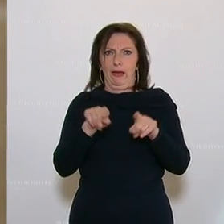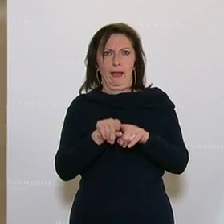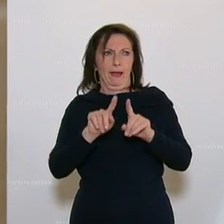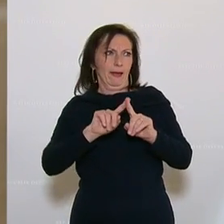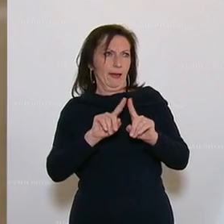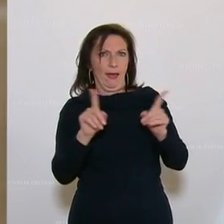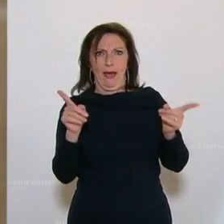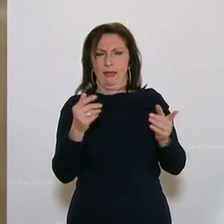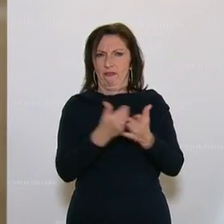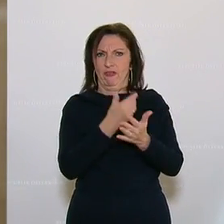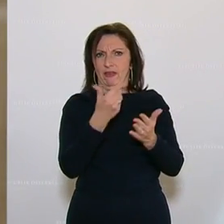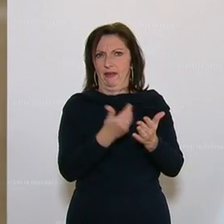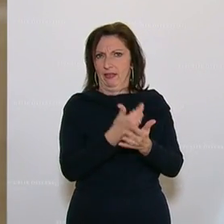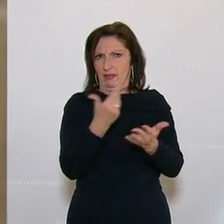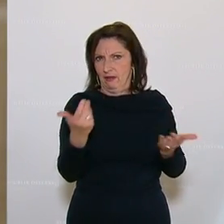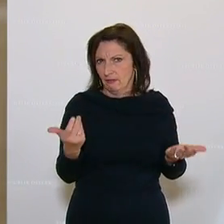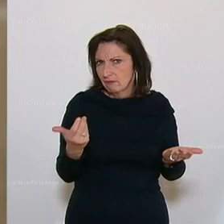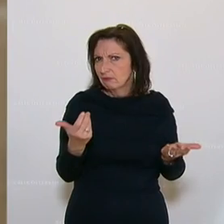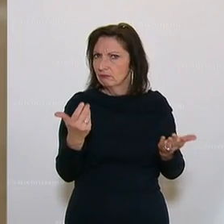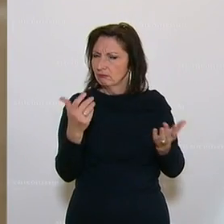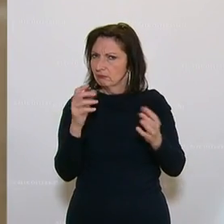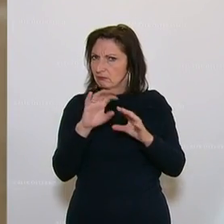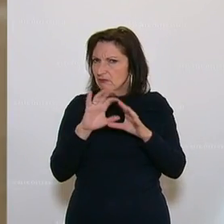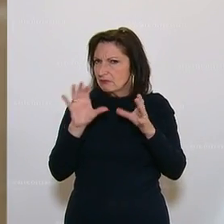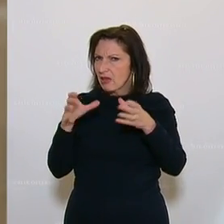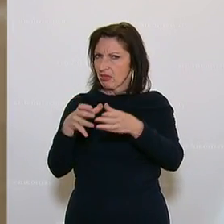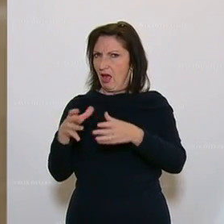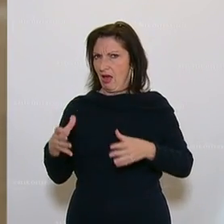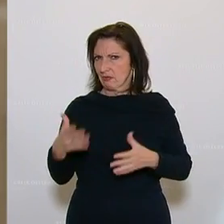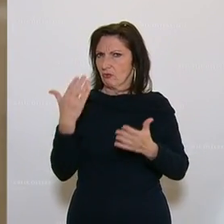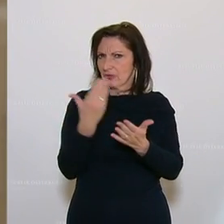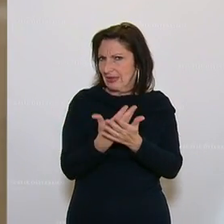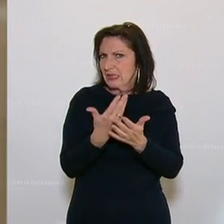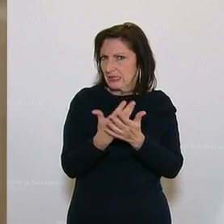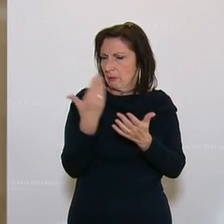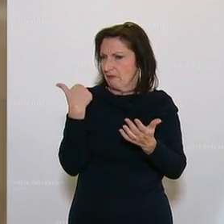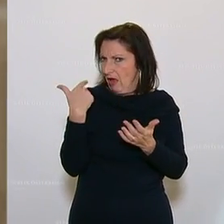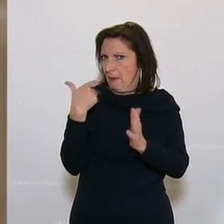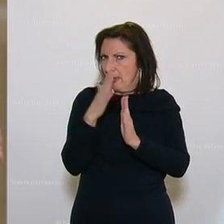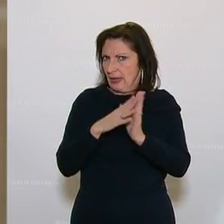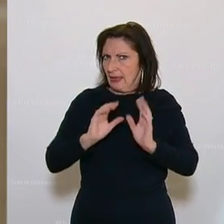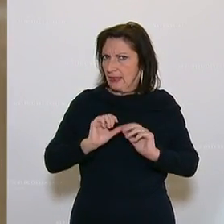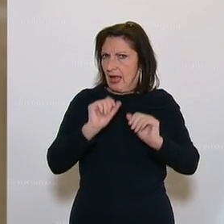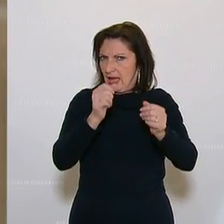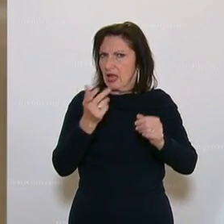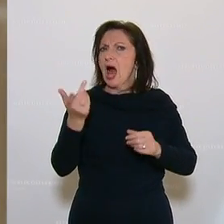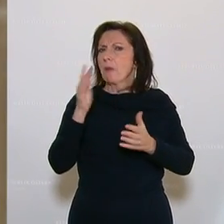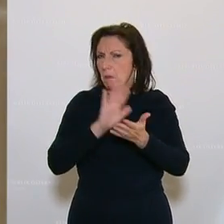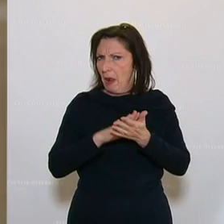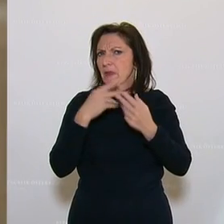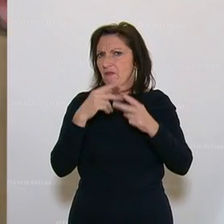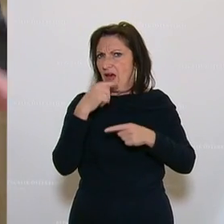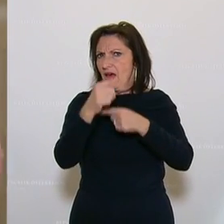Vertretern im Senat. Und dazu haben wir diese Initiative gestartet, das wird uns noch begleiten. Es geht